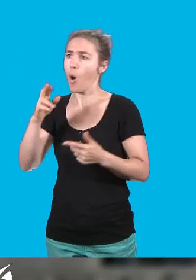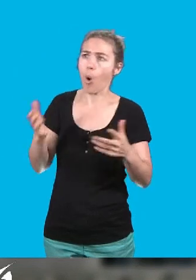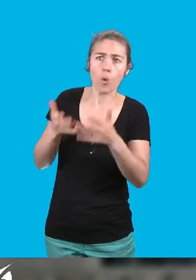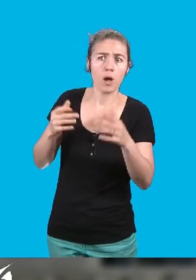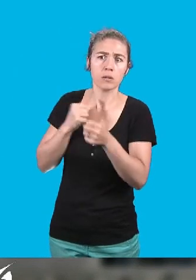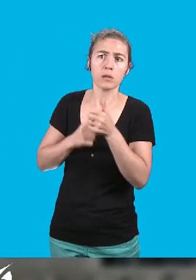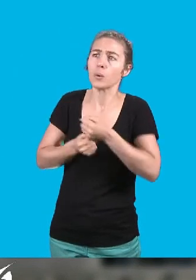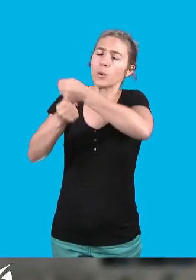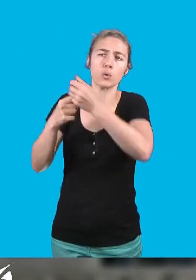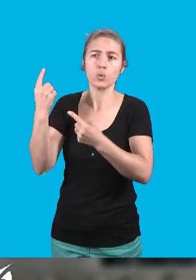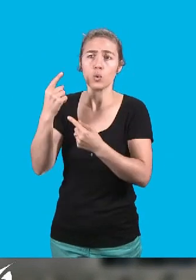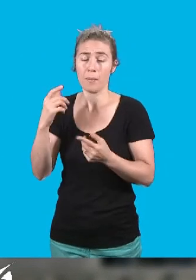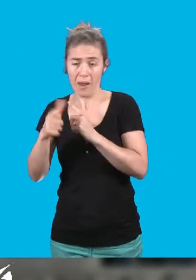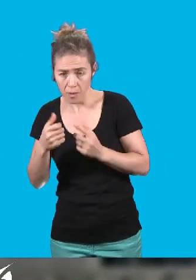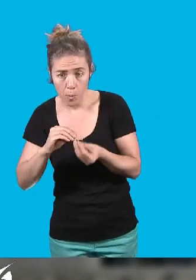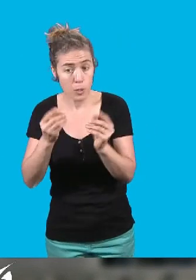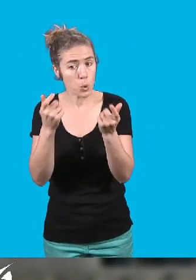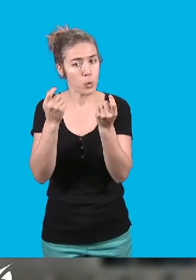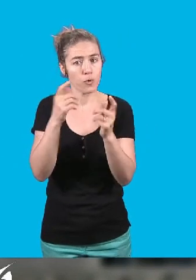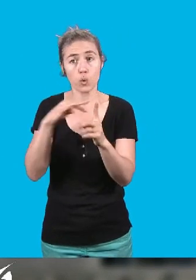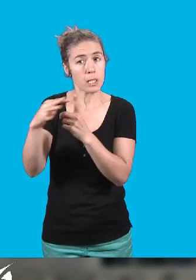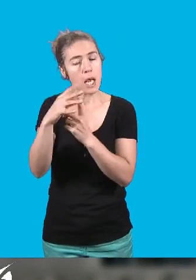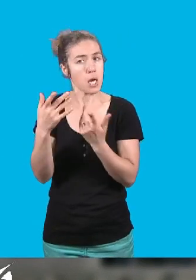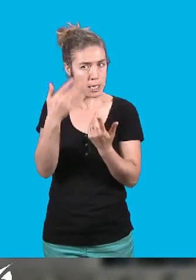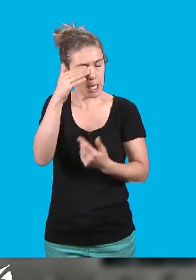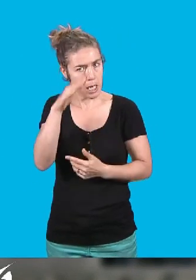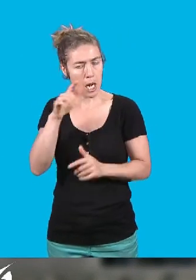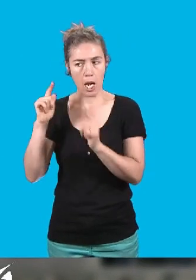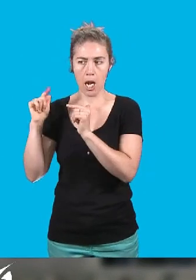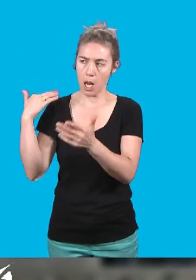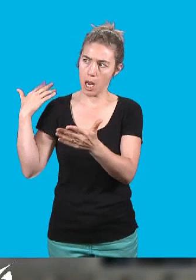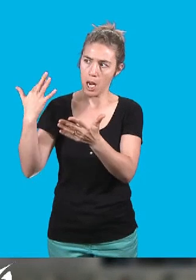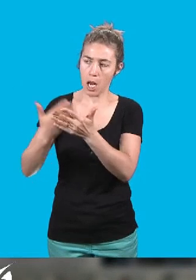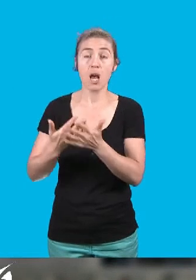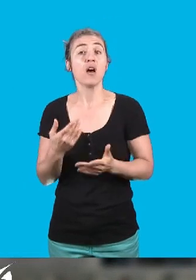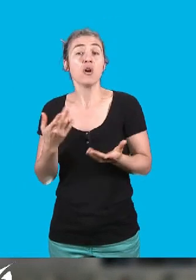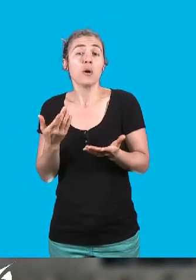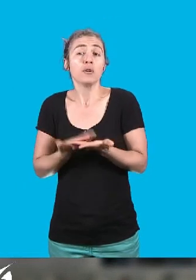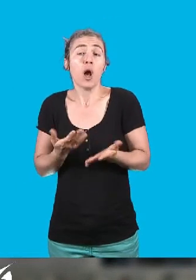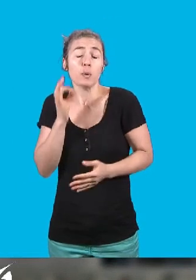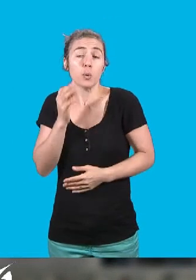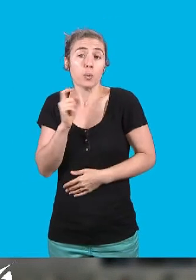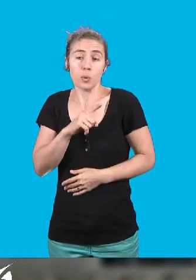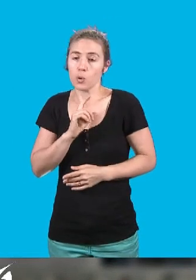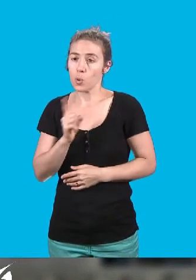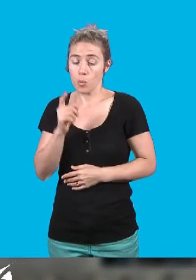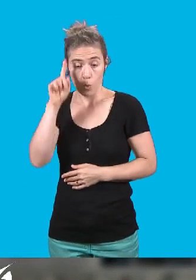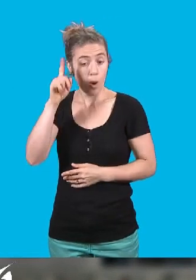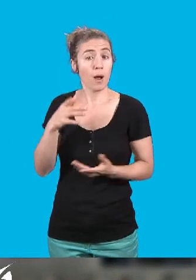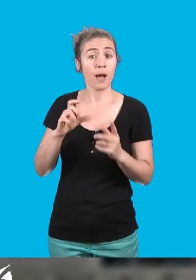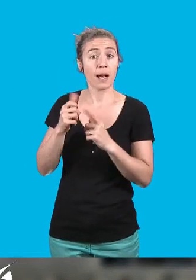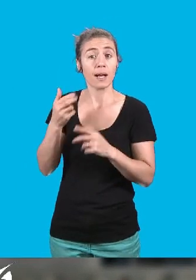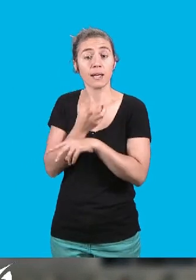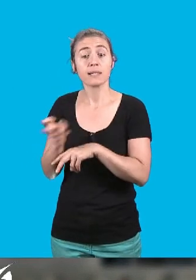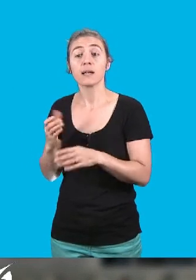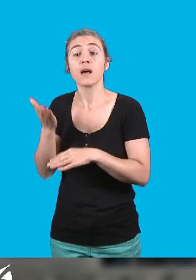dégâts sociaux que l'on connaît. Ce n'est pas une simple anecdote lorsque désormais ce bilan économique place l'extrême droite aux portes du